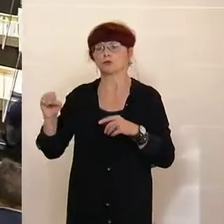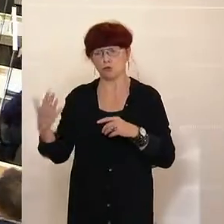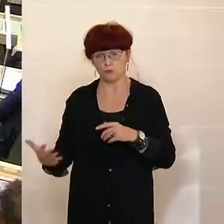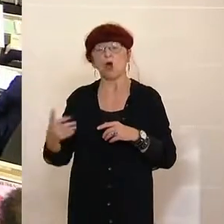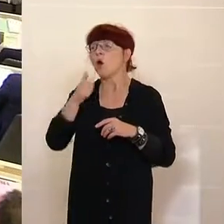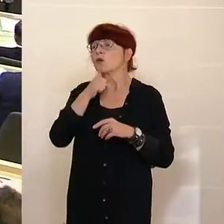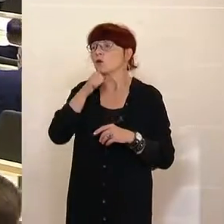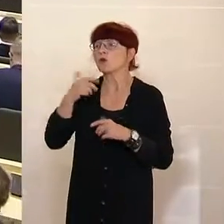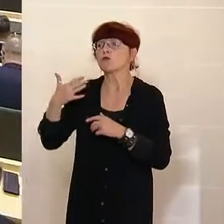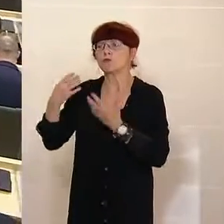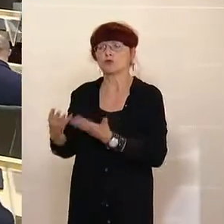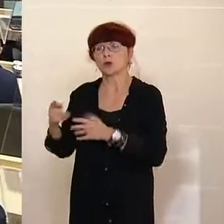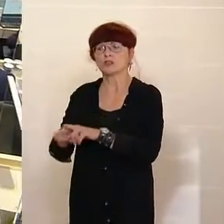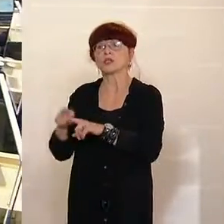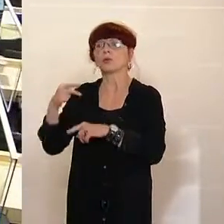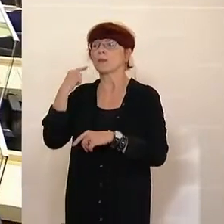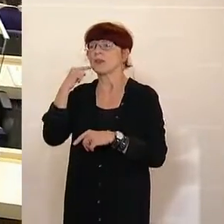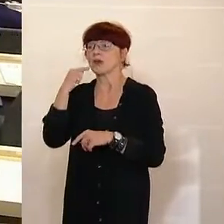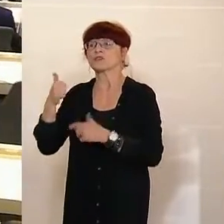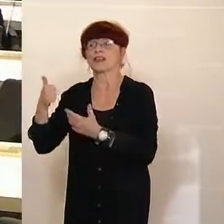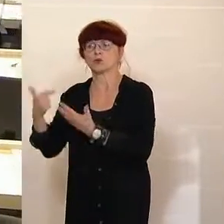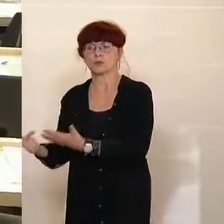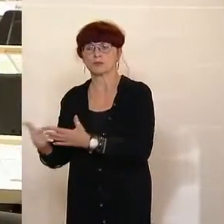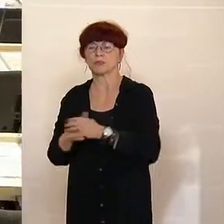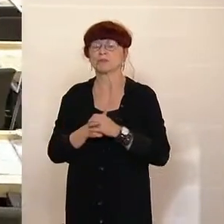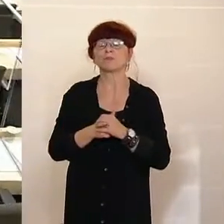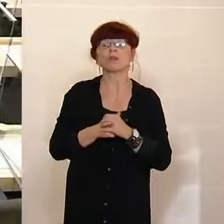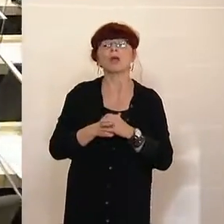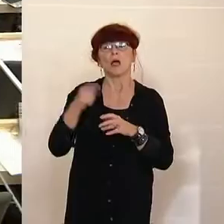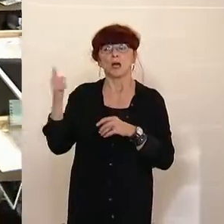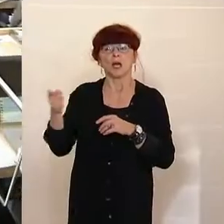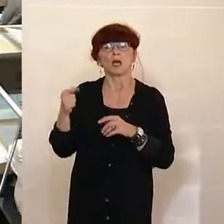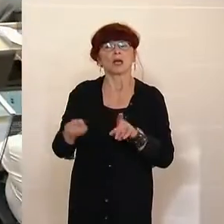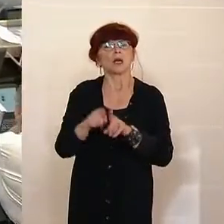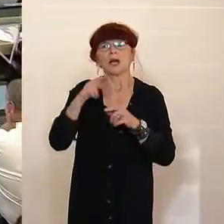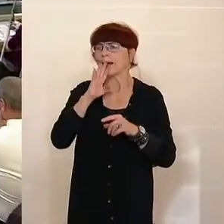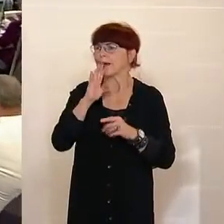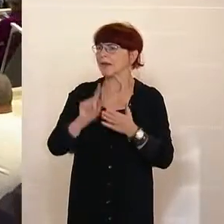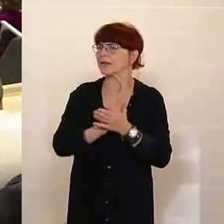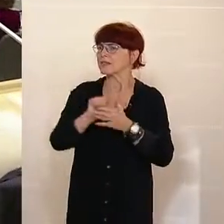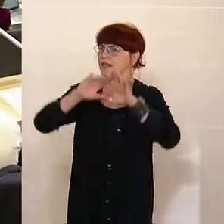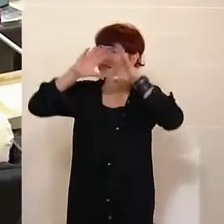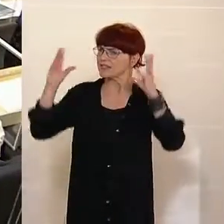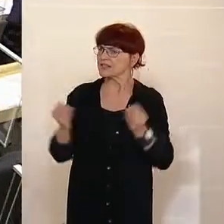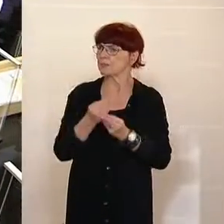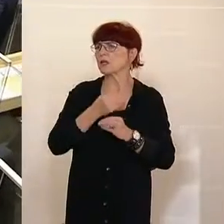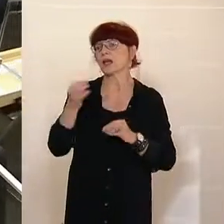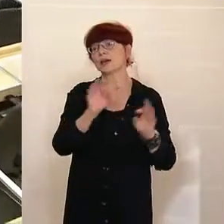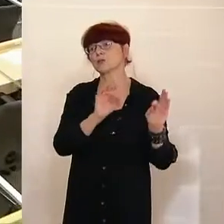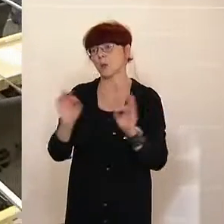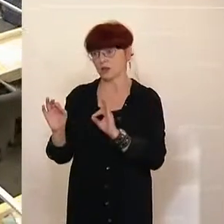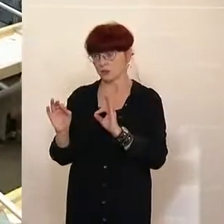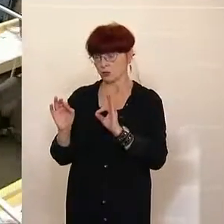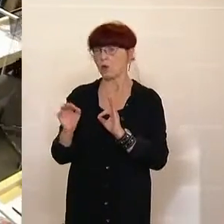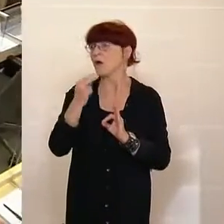76 Minuten. Gemäß § 57 Absatz 7 der Geschäftsordnung beträgt die Redezeit für die gesamte Tagesordnung von jenen Abgeordneten, die